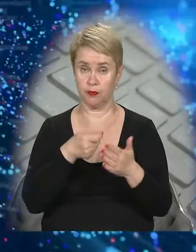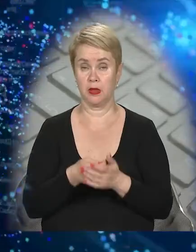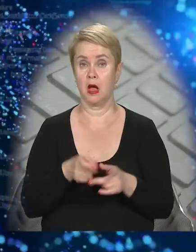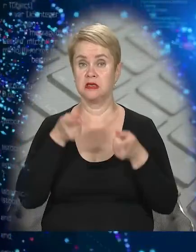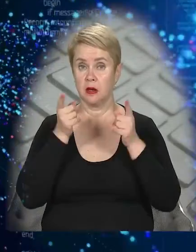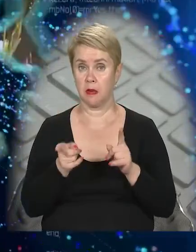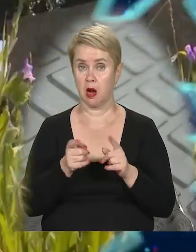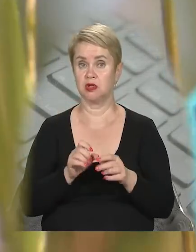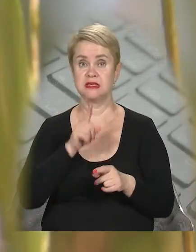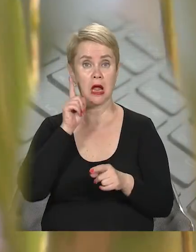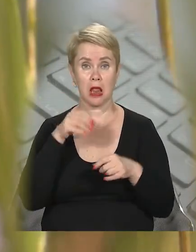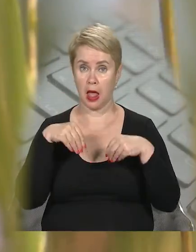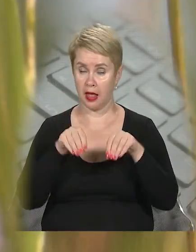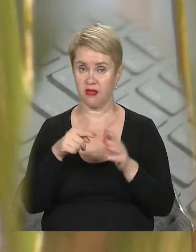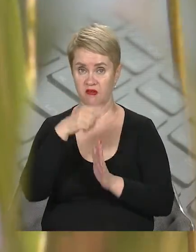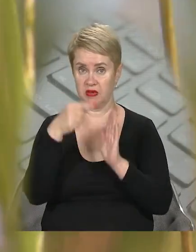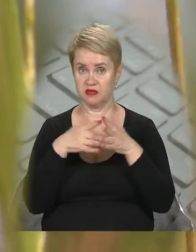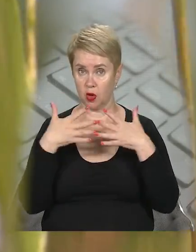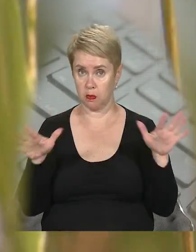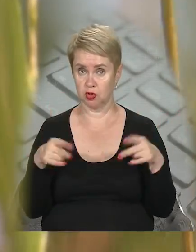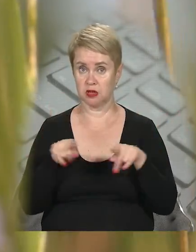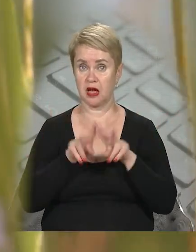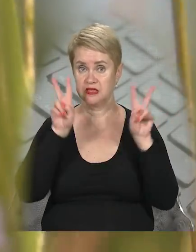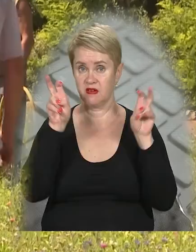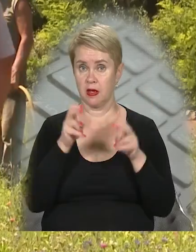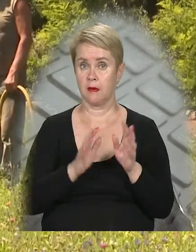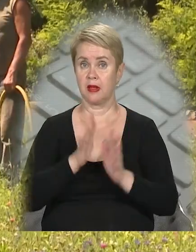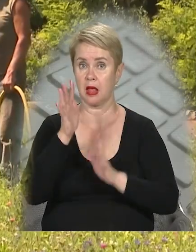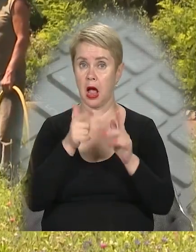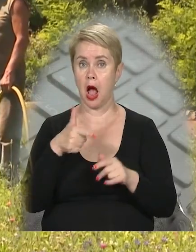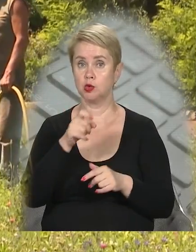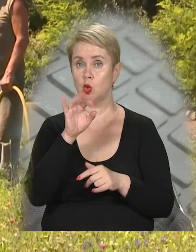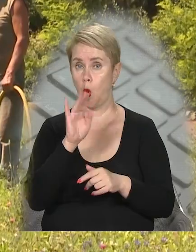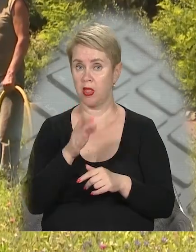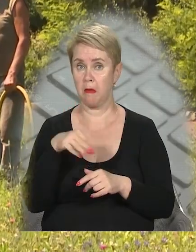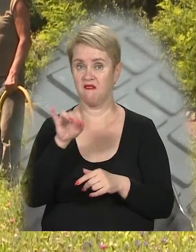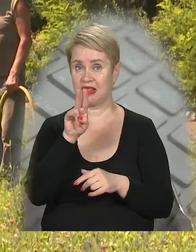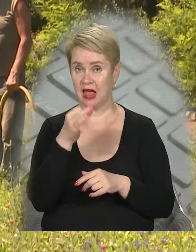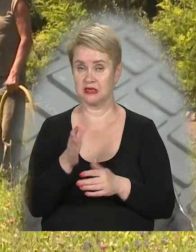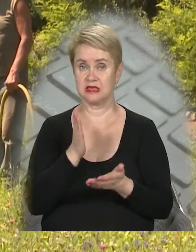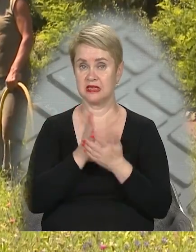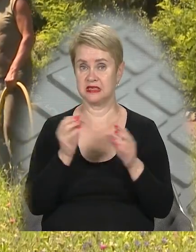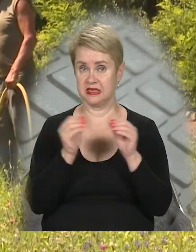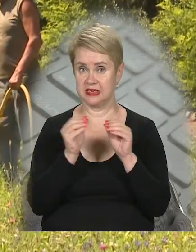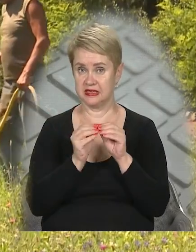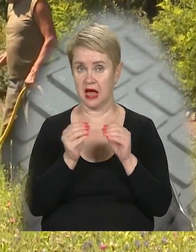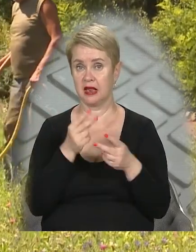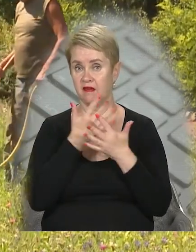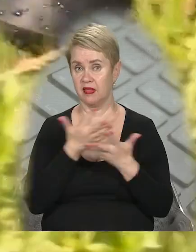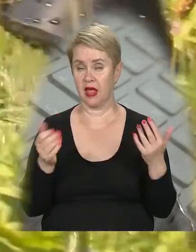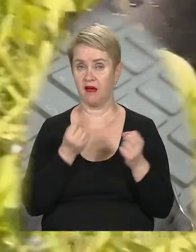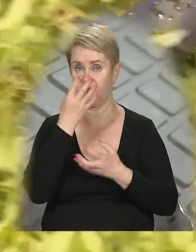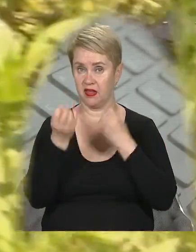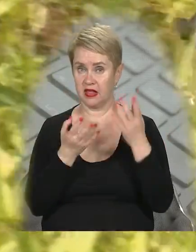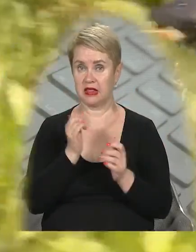Справжній прорив озеленені. У місті все більше так званих мавританських газонів. Вони складаються з десятків різновидів, польових